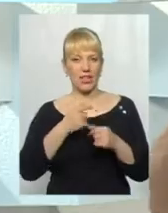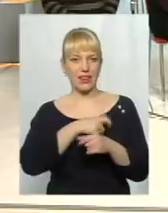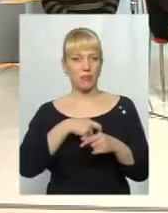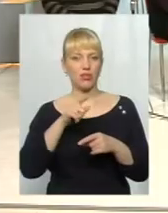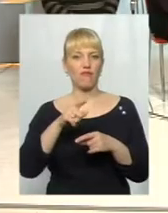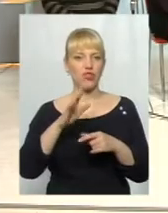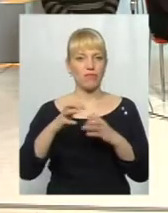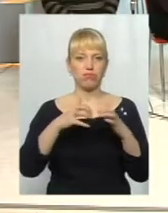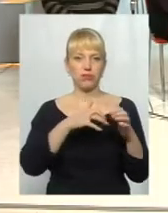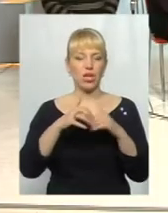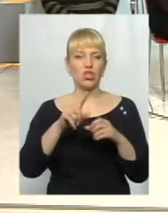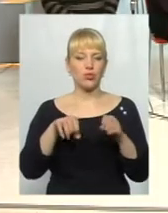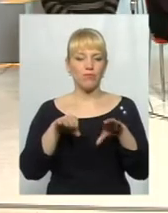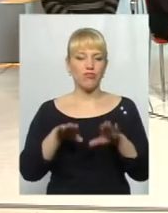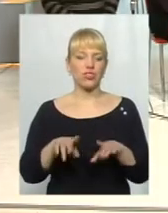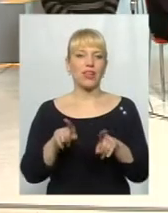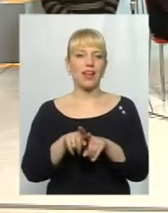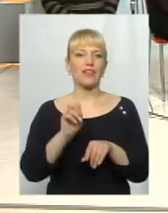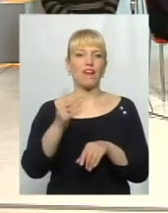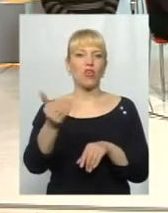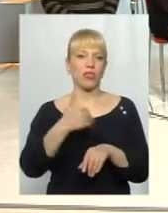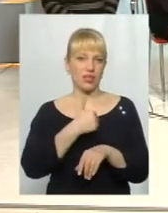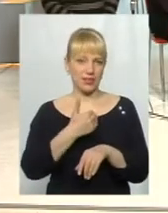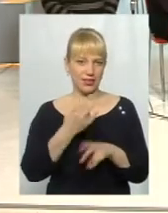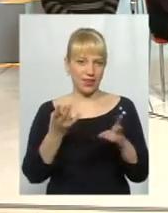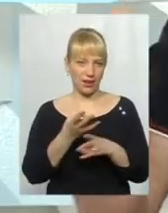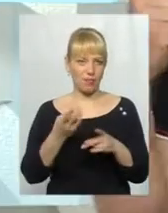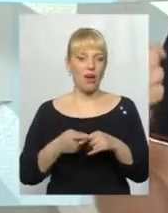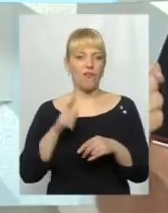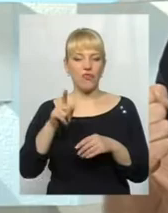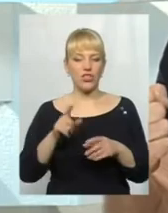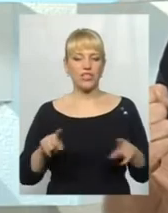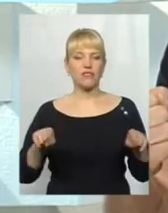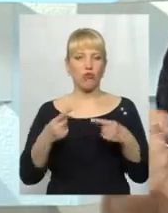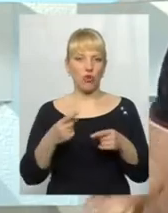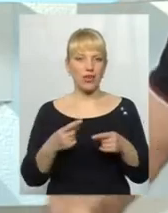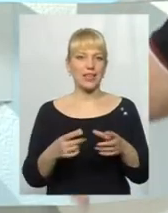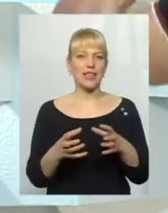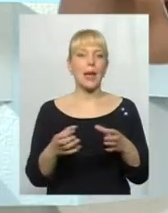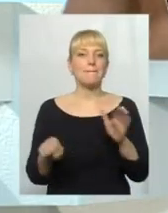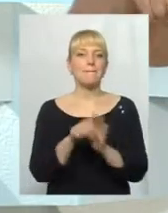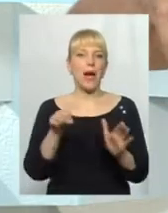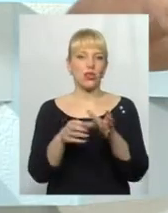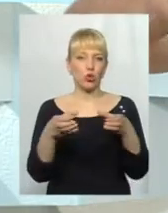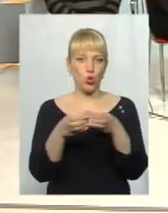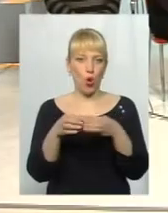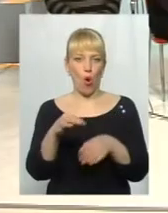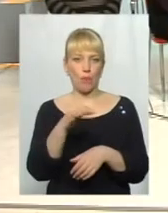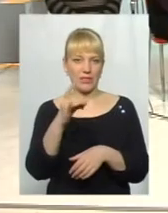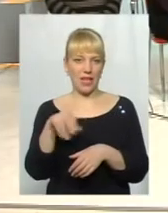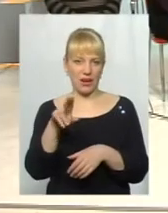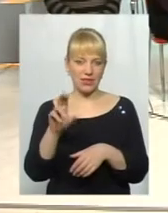перегризуть, аби вирішити так, як їм треба. В них створено певне ядро. Банда в обласній раді. Є так звані, знаєте,